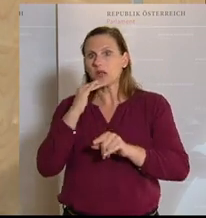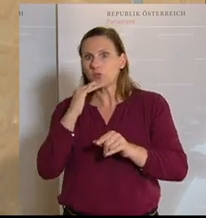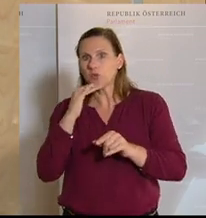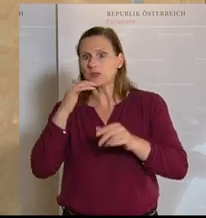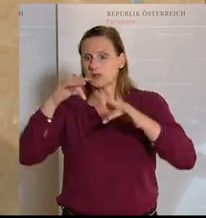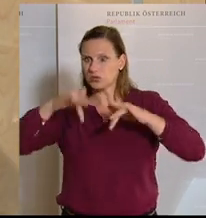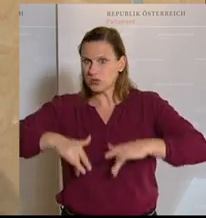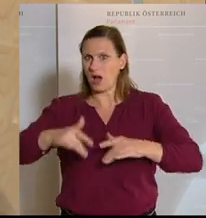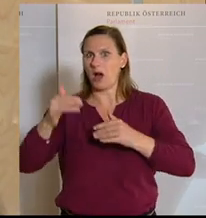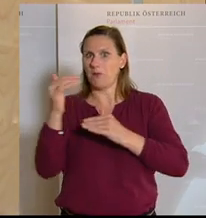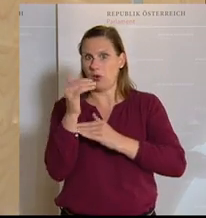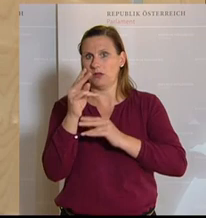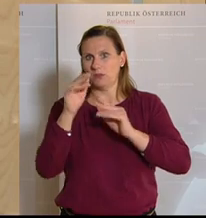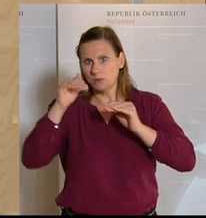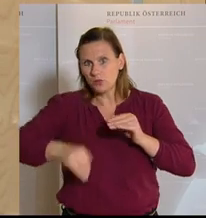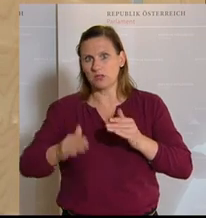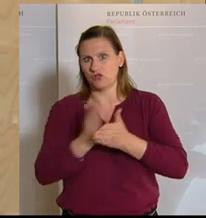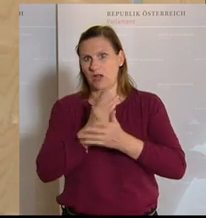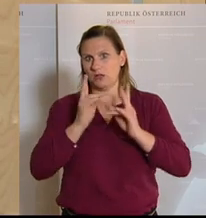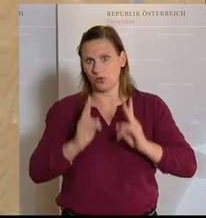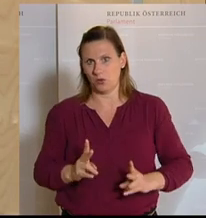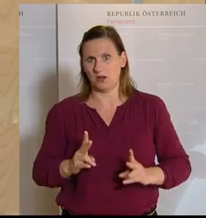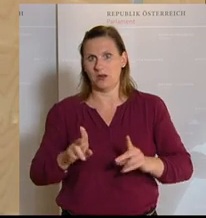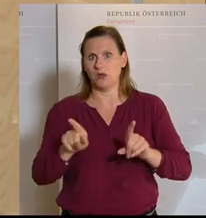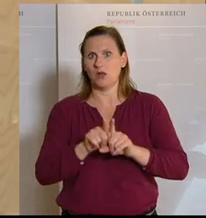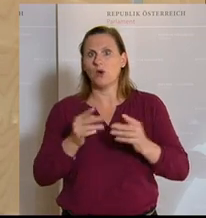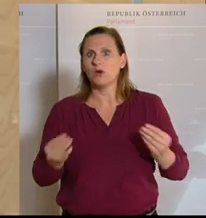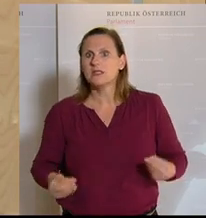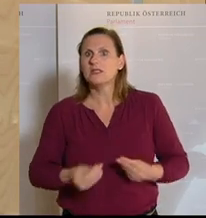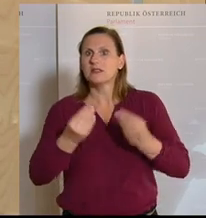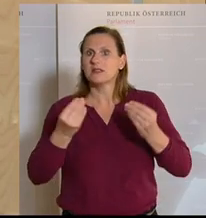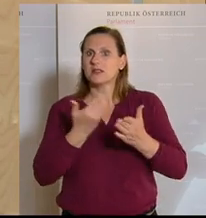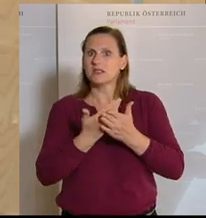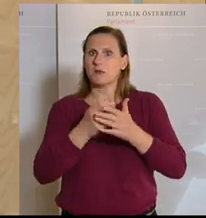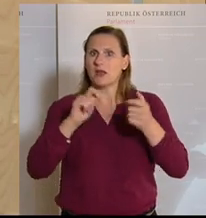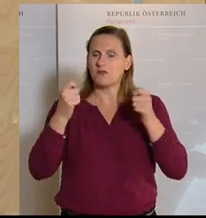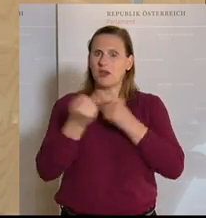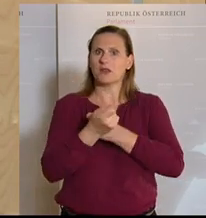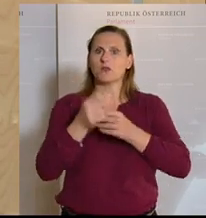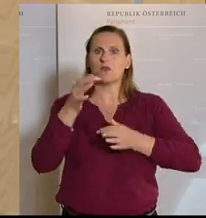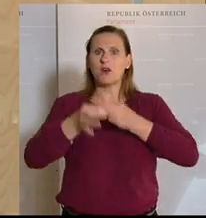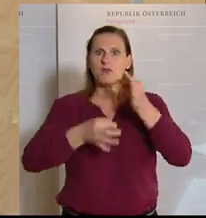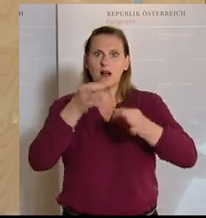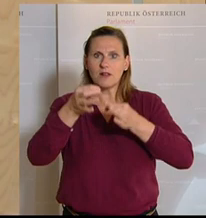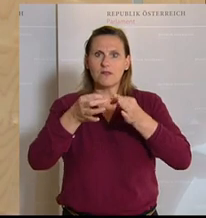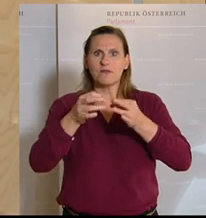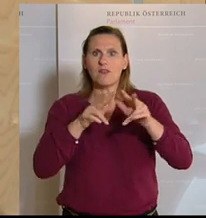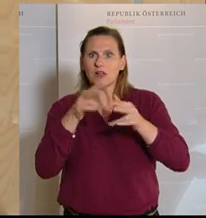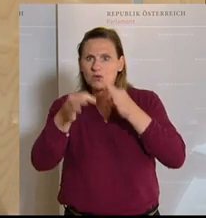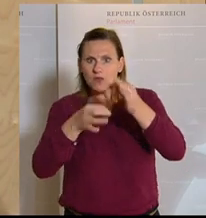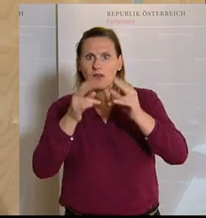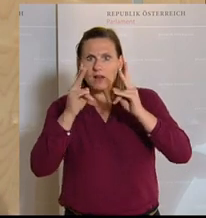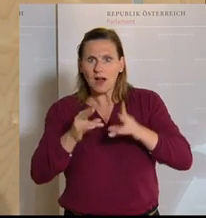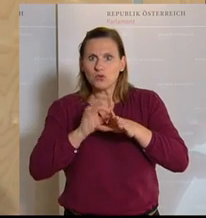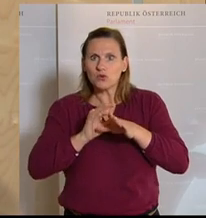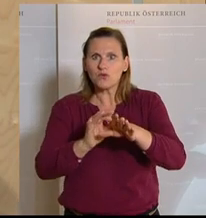abgehalten werden soll. Aber noch einmal, was ist der Sinn und Zweck dieser Änderungen? Das Verwaltungsverfahren sollte geführt werden können und es sollte zu